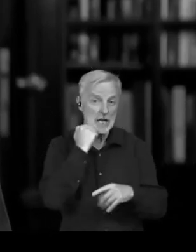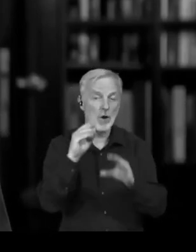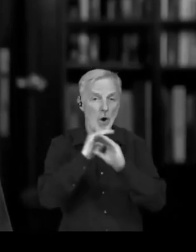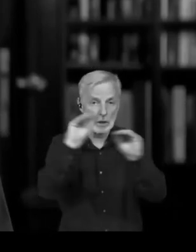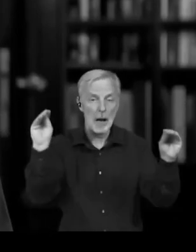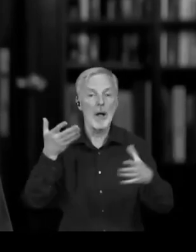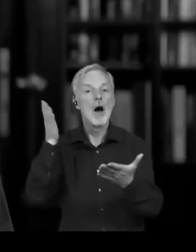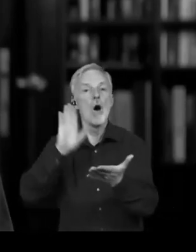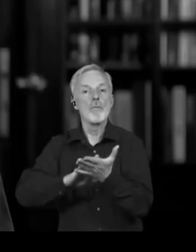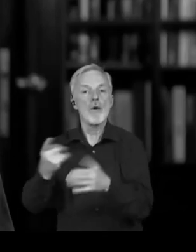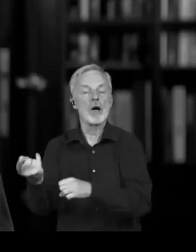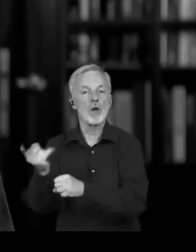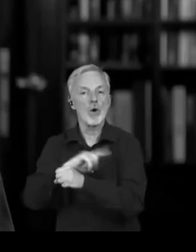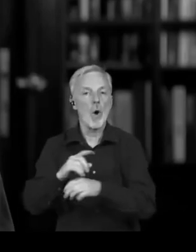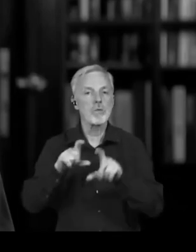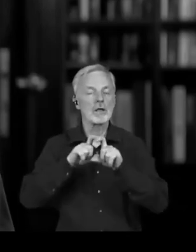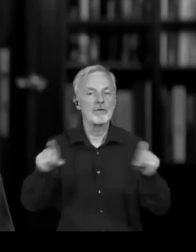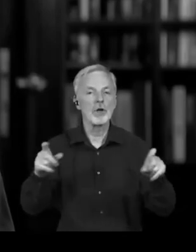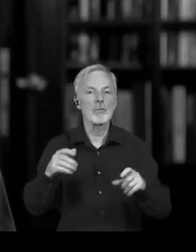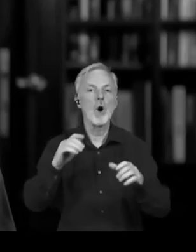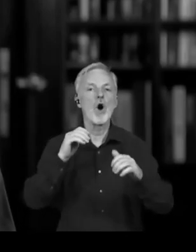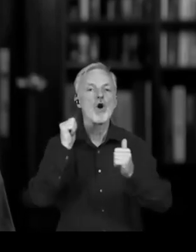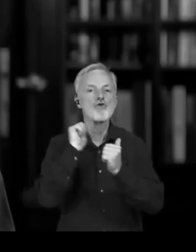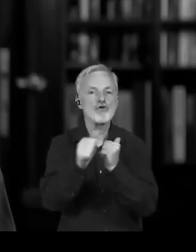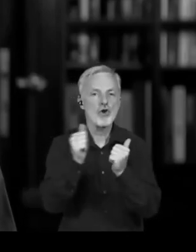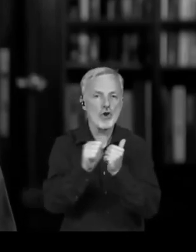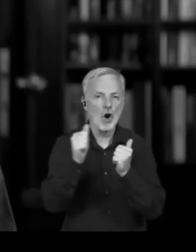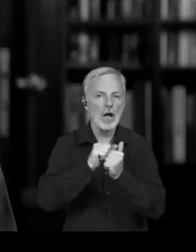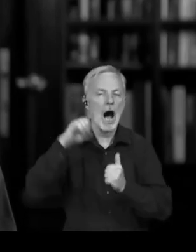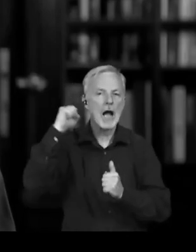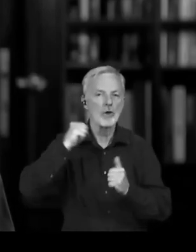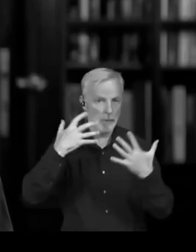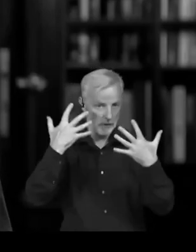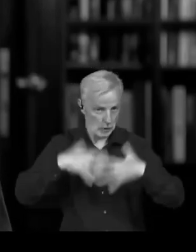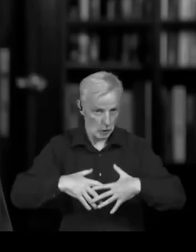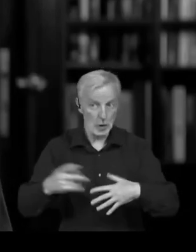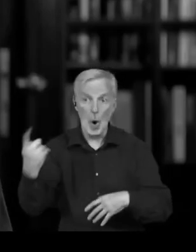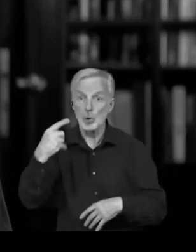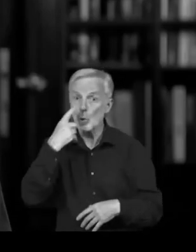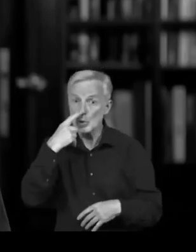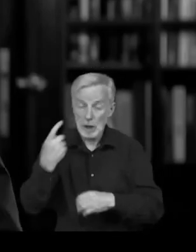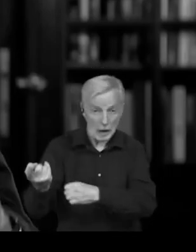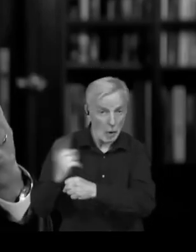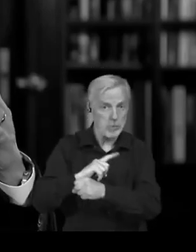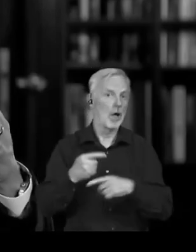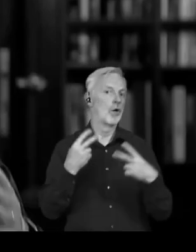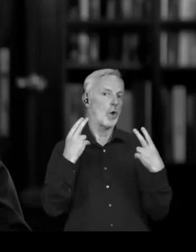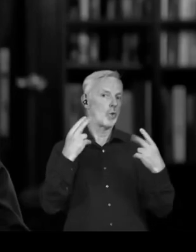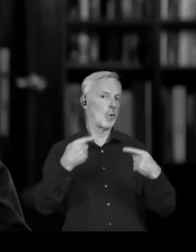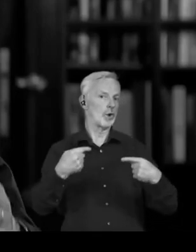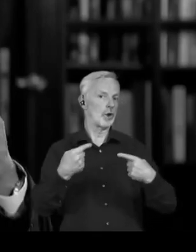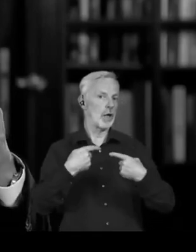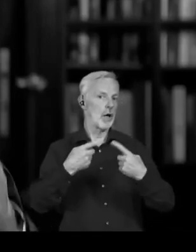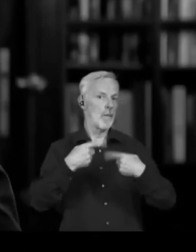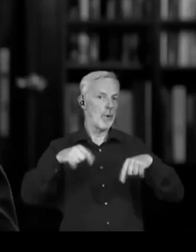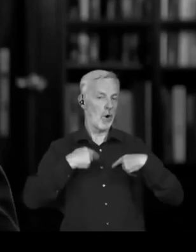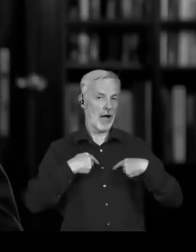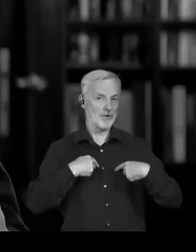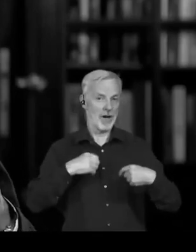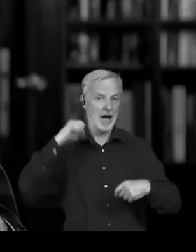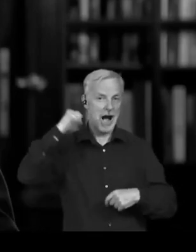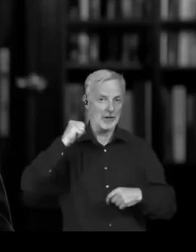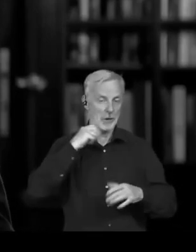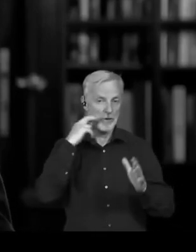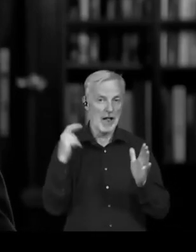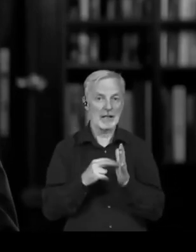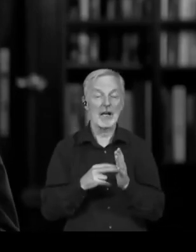blbost první třídy. Samozřejmě i když to dojde každému blbcovi, tak jak jde vidět, tak i ten největší blbec se bohužel v tomhle asi